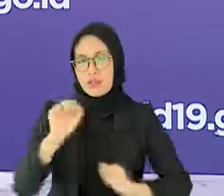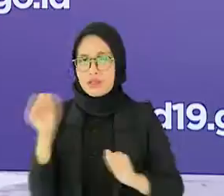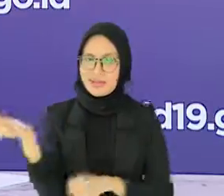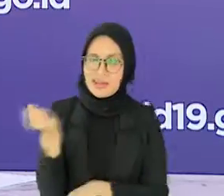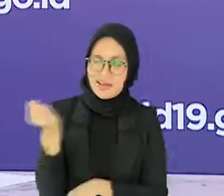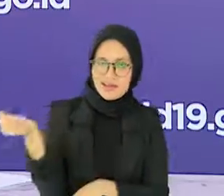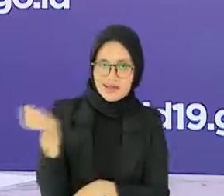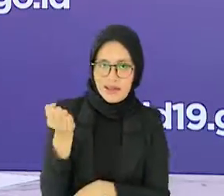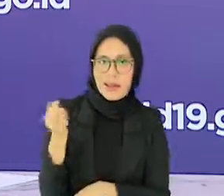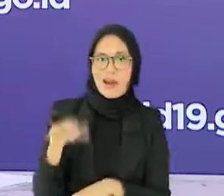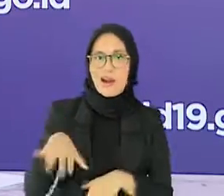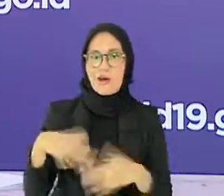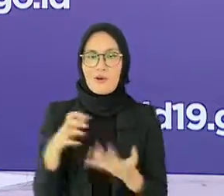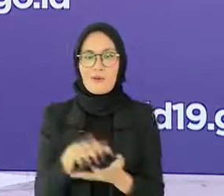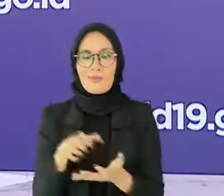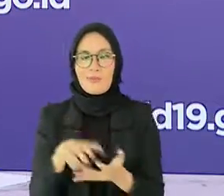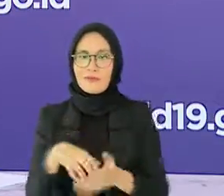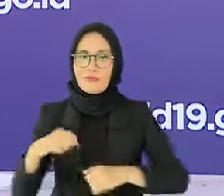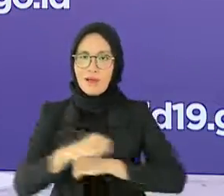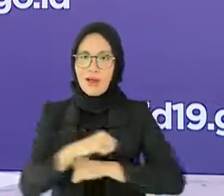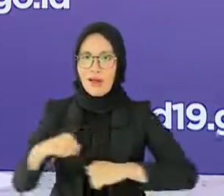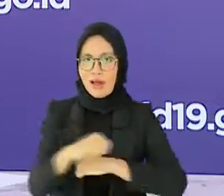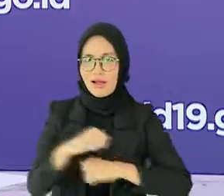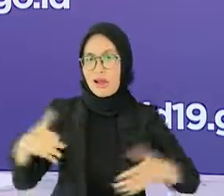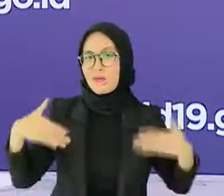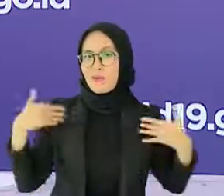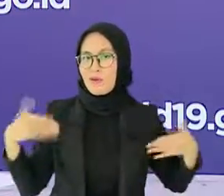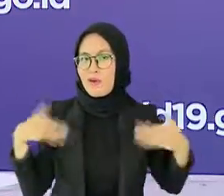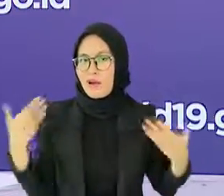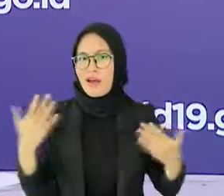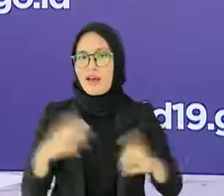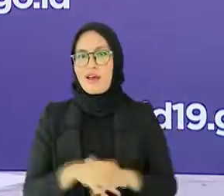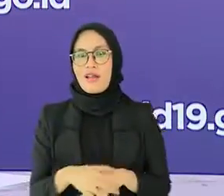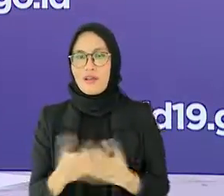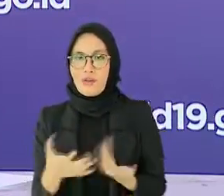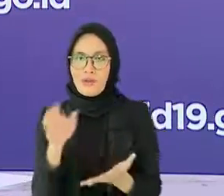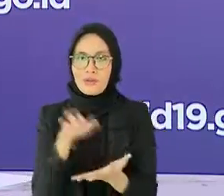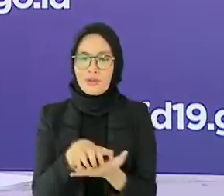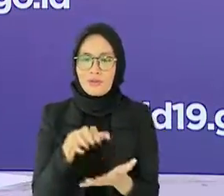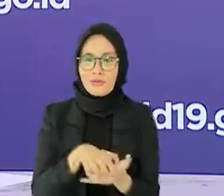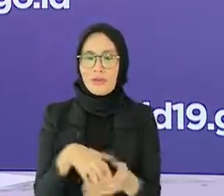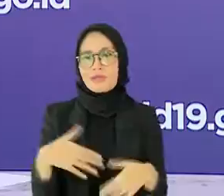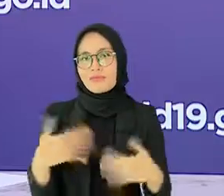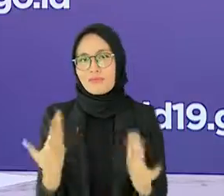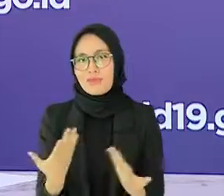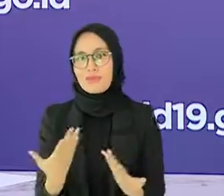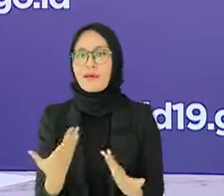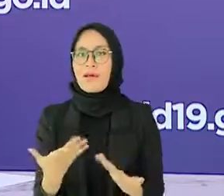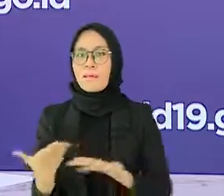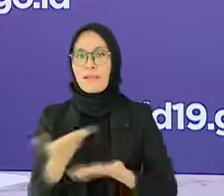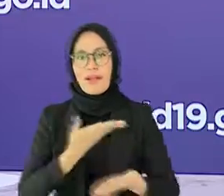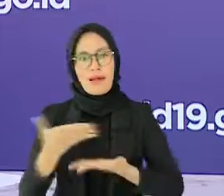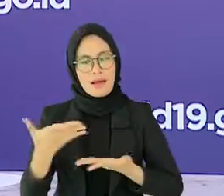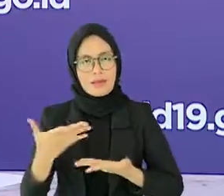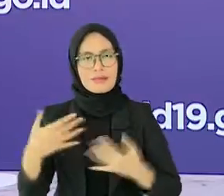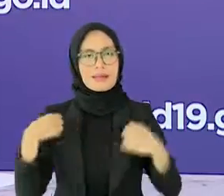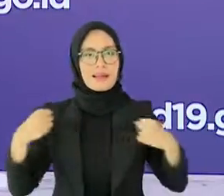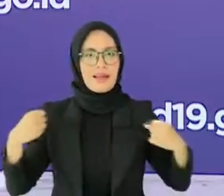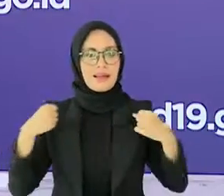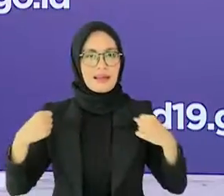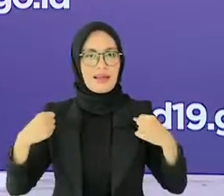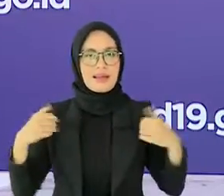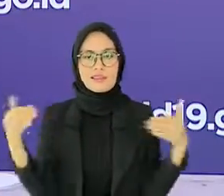aktivitas hiburan dan olahraga aktivitas penyediaan akomodasi aktivitas pelayanan kesehatan